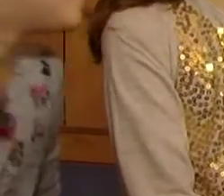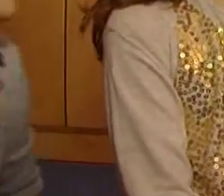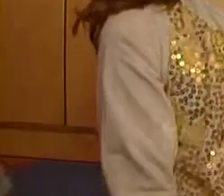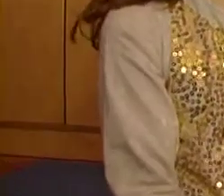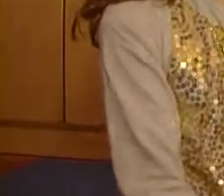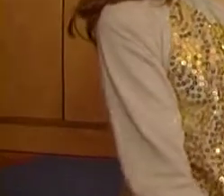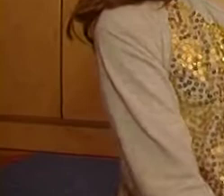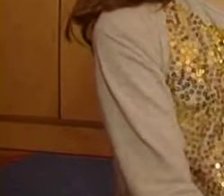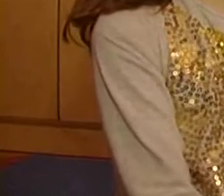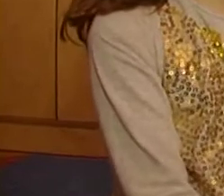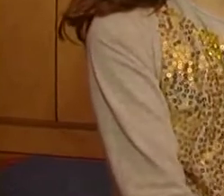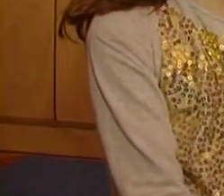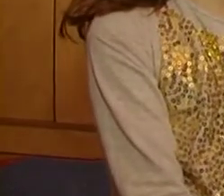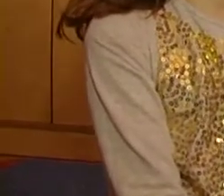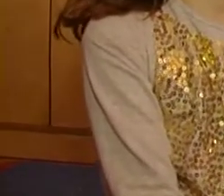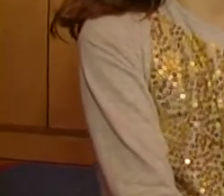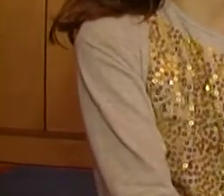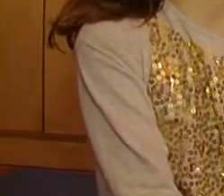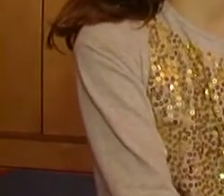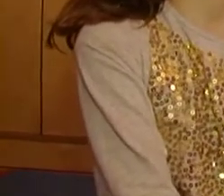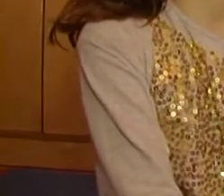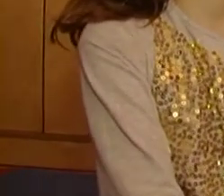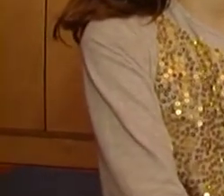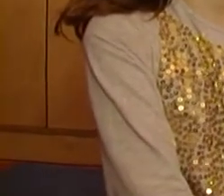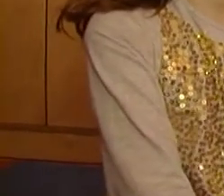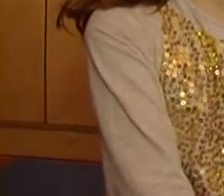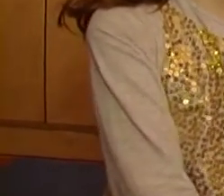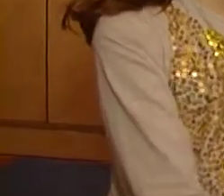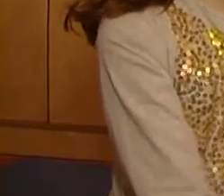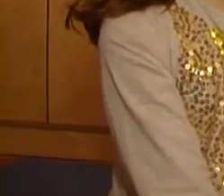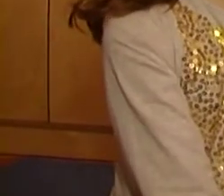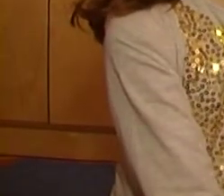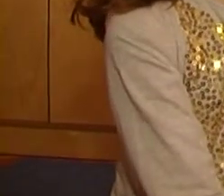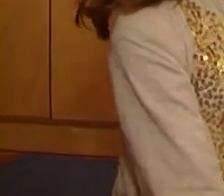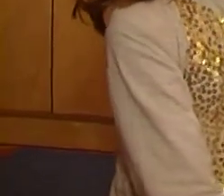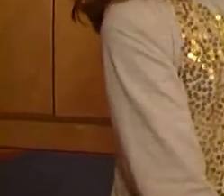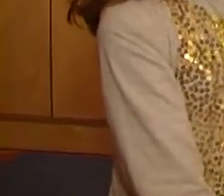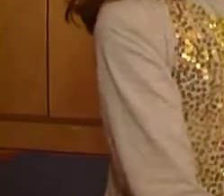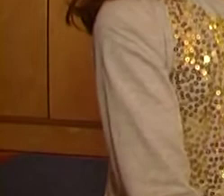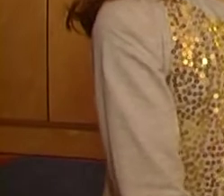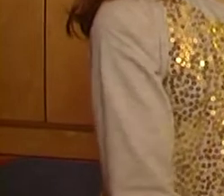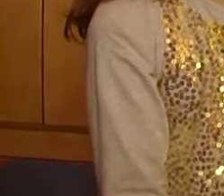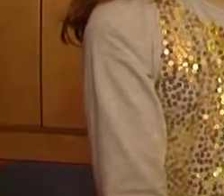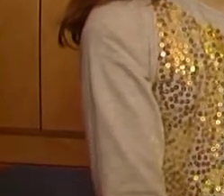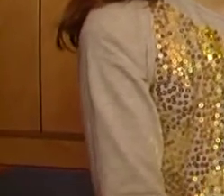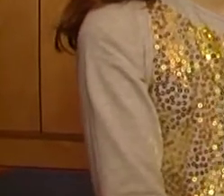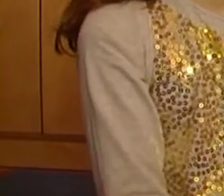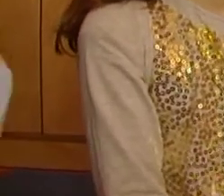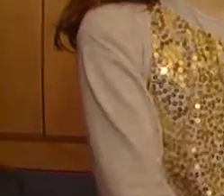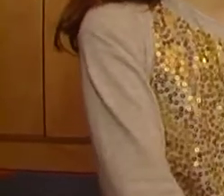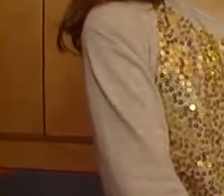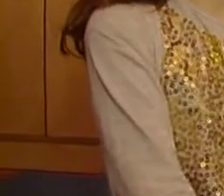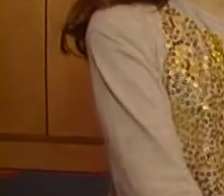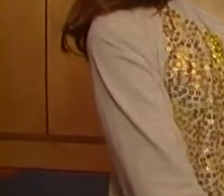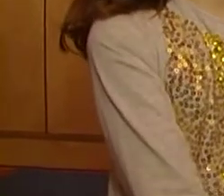Legit će gore u našem kutiću za školarice. Jel ste vešeliš školi? Za koliko ćeš ti ići u školu? Koliko godina imaš?